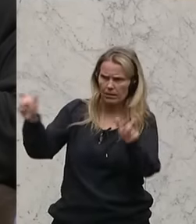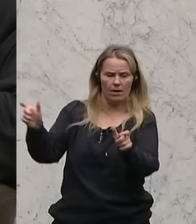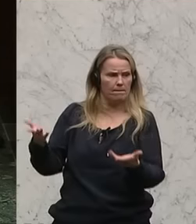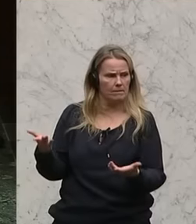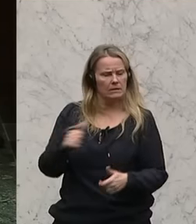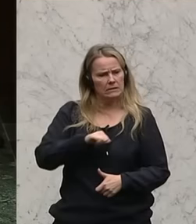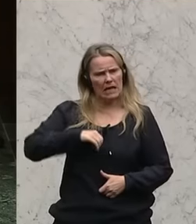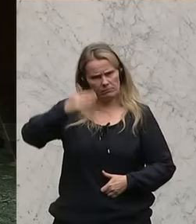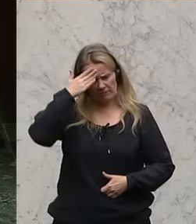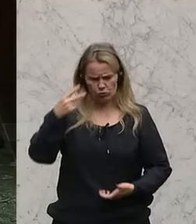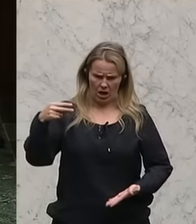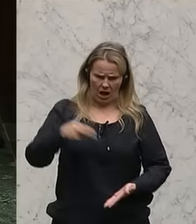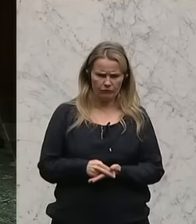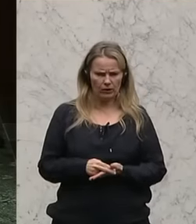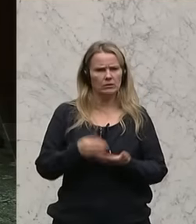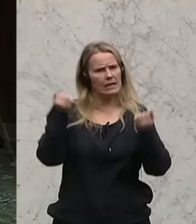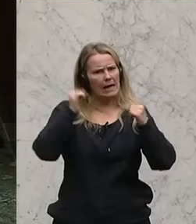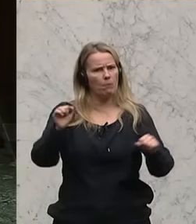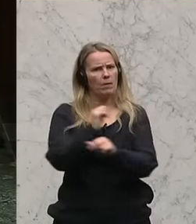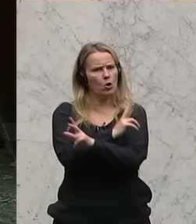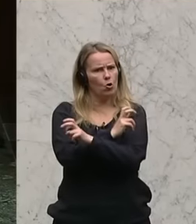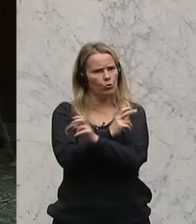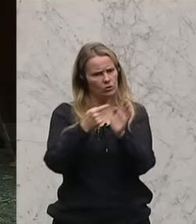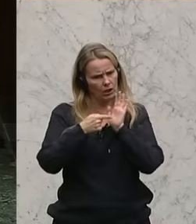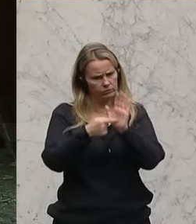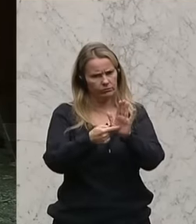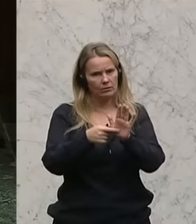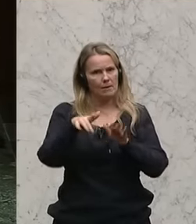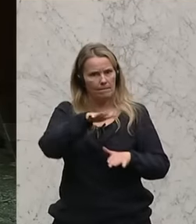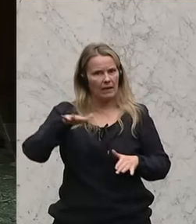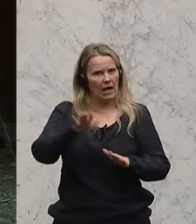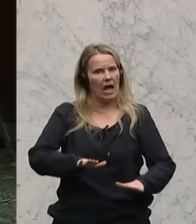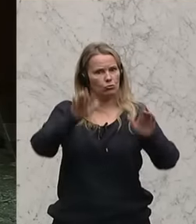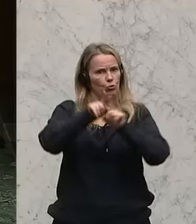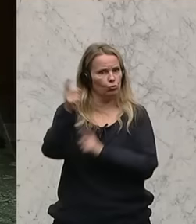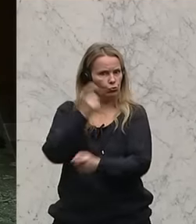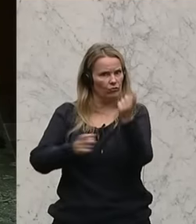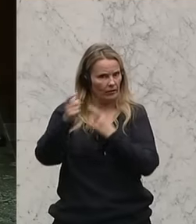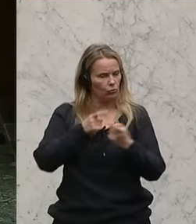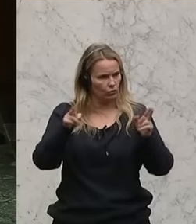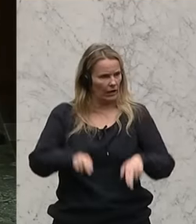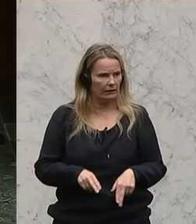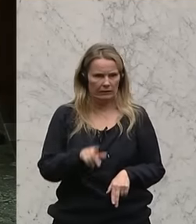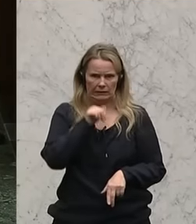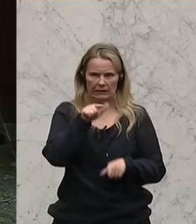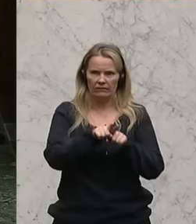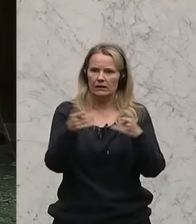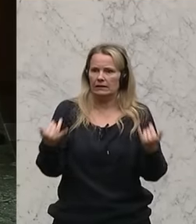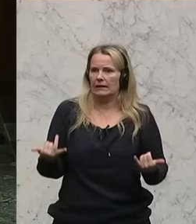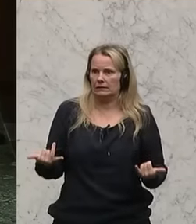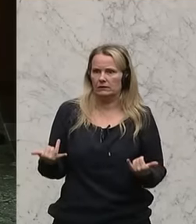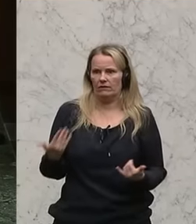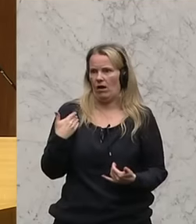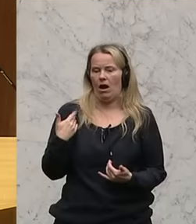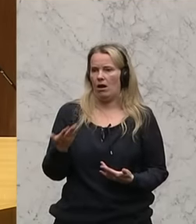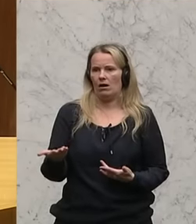selbstbewusstes Auftreten der Republik Österreich im Bereich des Asyl- und Zuwanderungsrechts. Nicht so, wie es bisher oft der